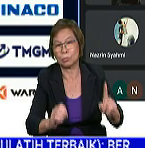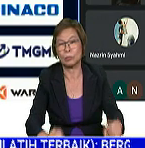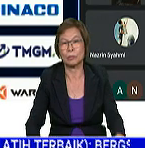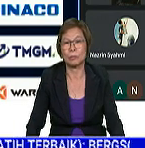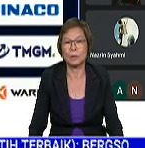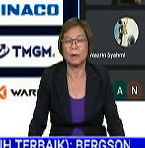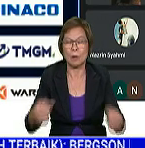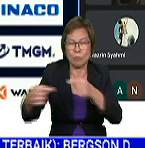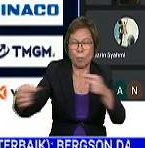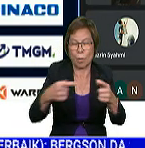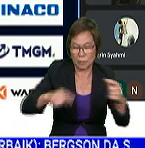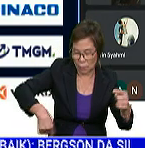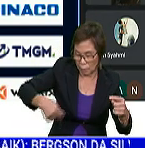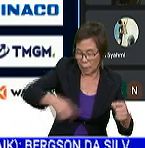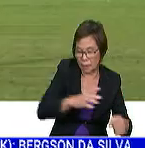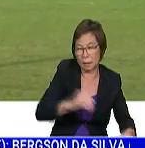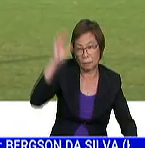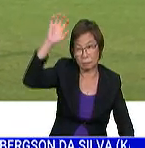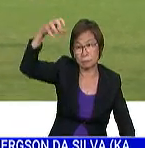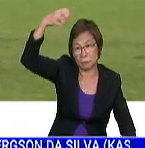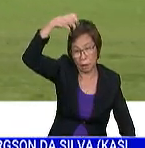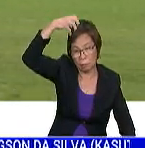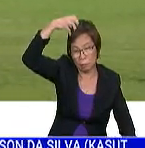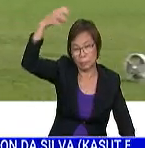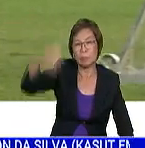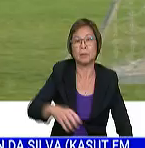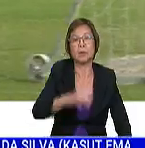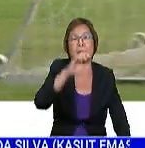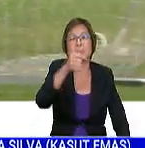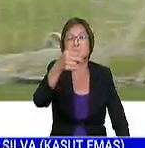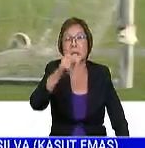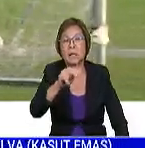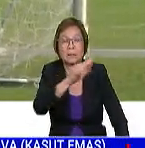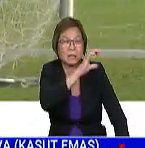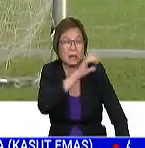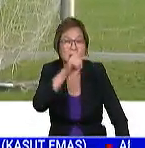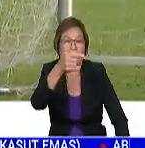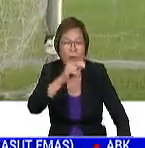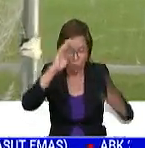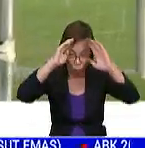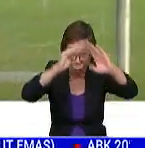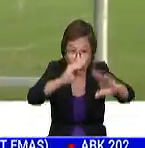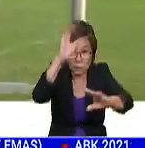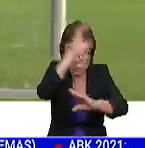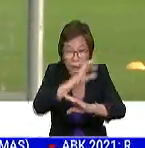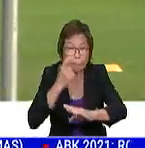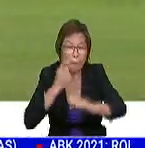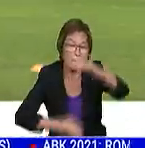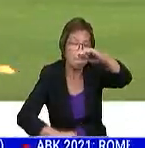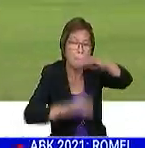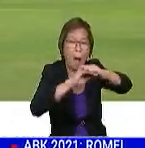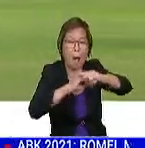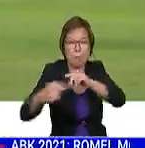especially Cambodia dan Laos. Tambah Cheng Ho, fokus rawal adalah untuk seboleh-bolehnya mencari mata maksimum